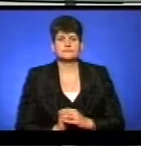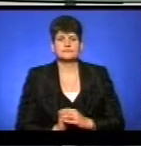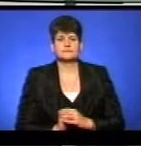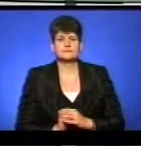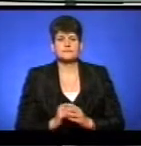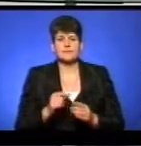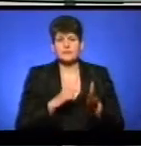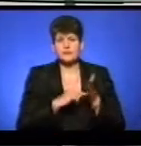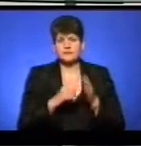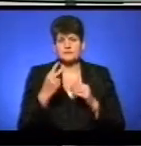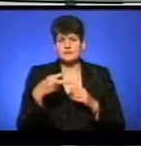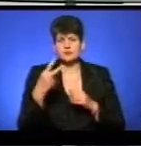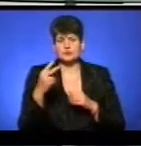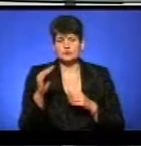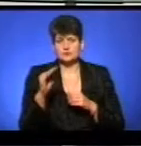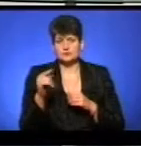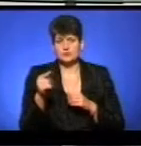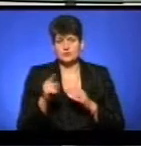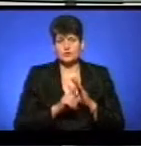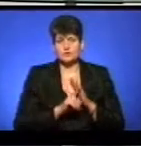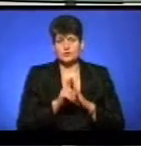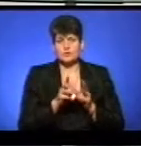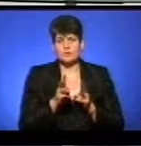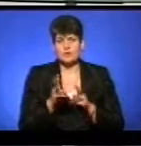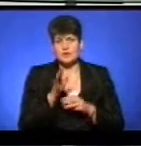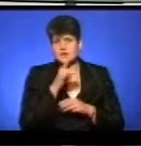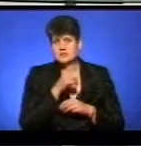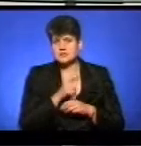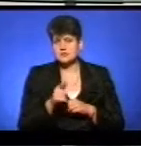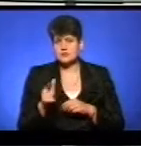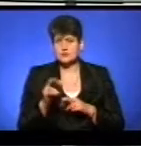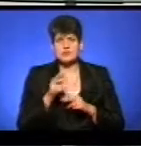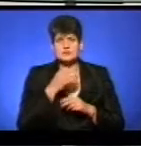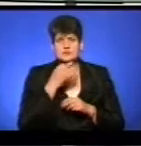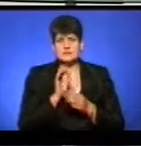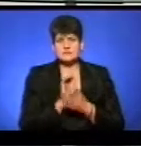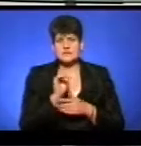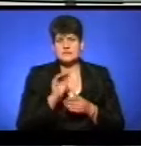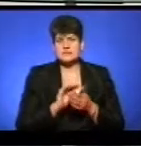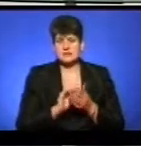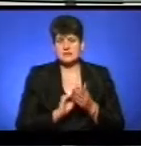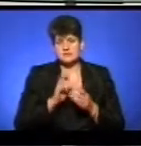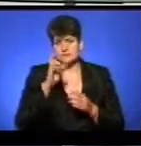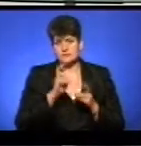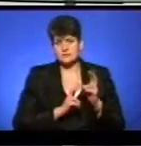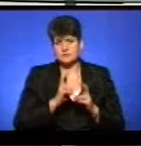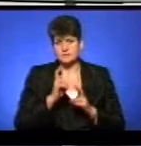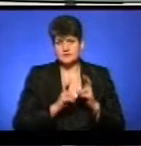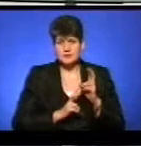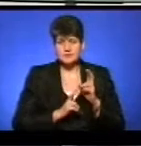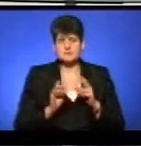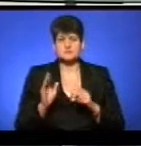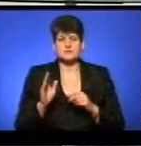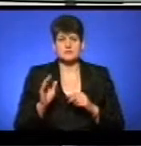Зазначу, 22 жовтня в Тернополі розпочався опалювальний сезон. Як повідомив прессекретар комунального підприємства Тернопіль-Міськ